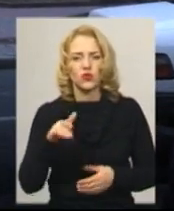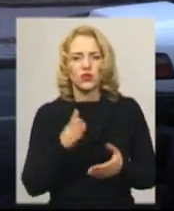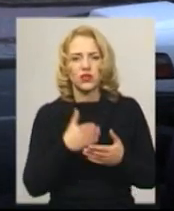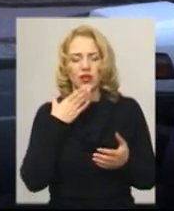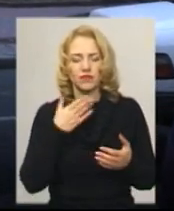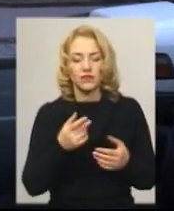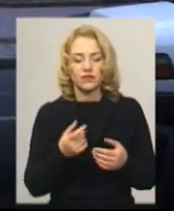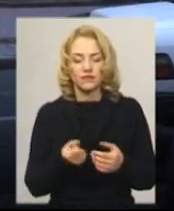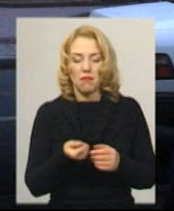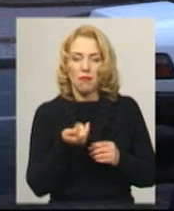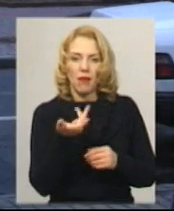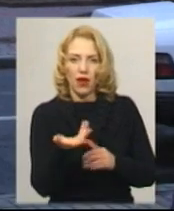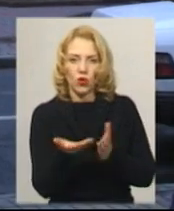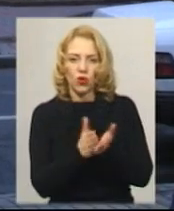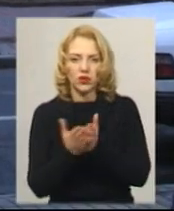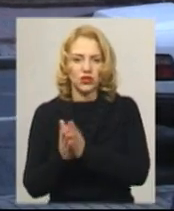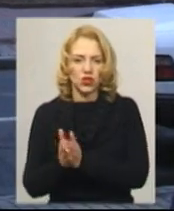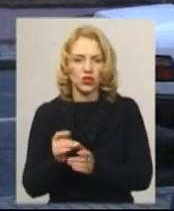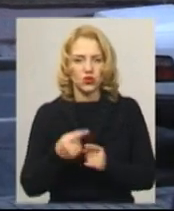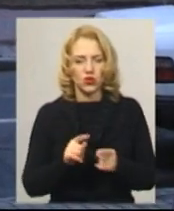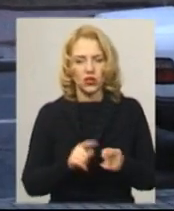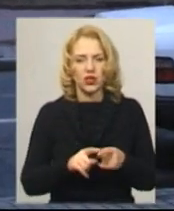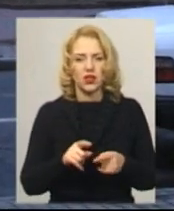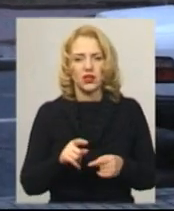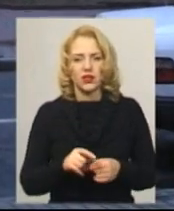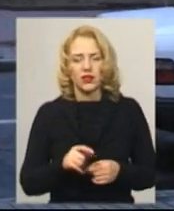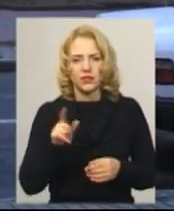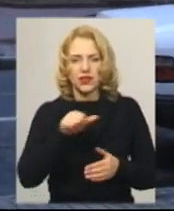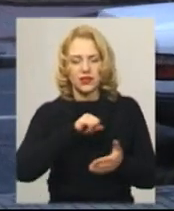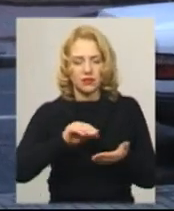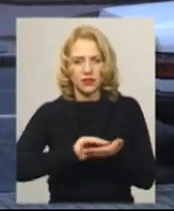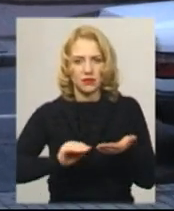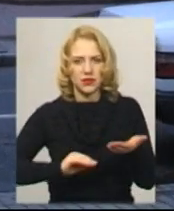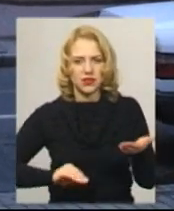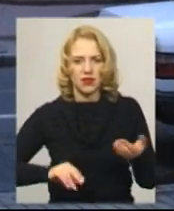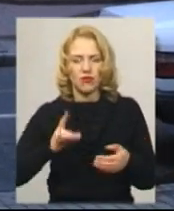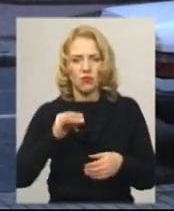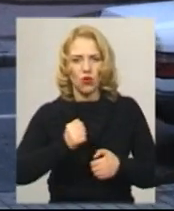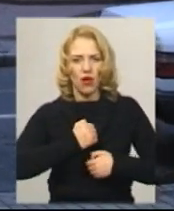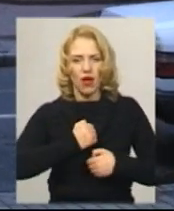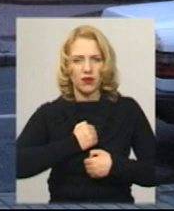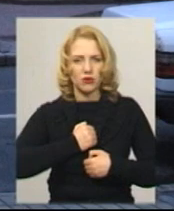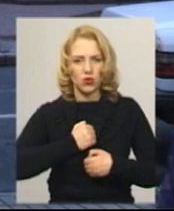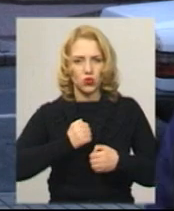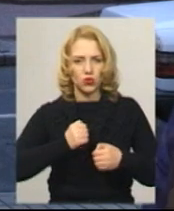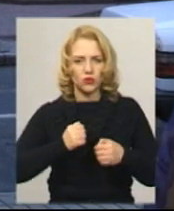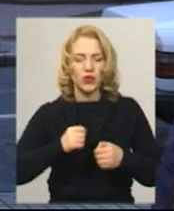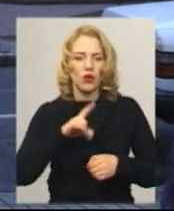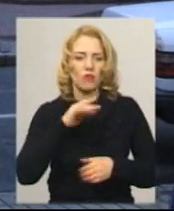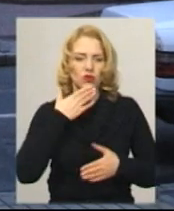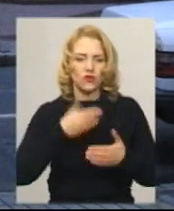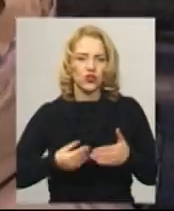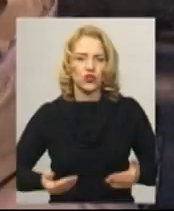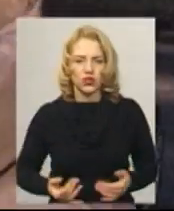книжок, є аудіокнига начитана ним же, про армію, про своє життя, там